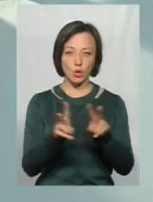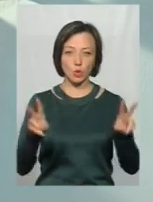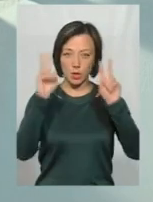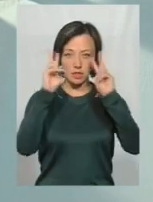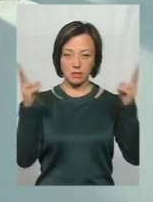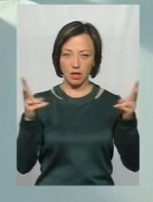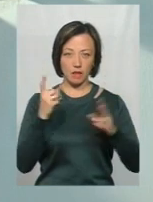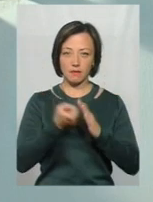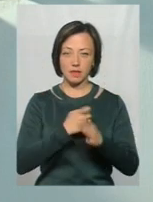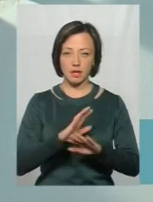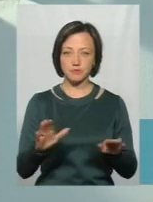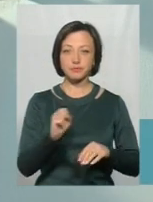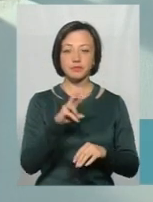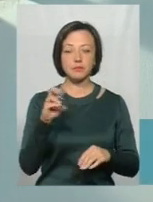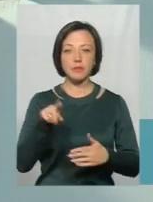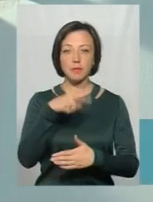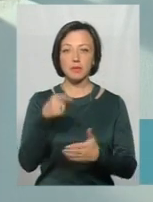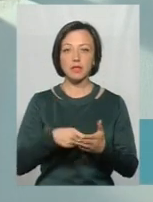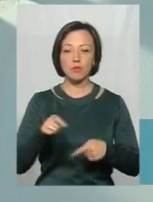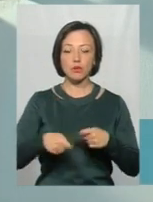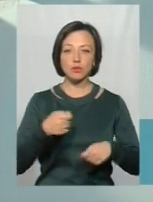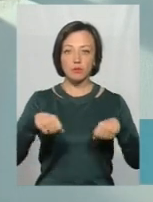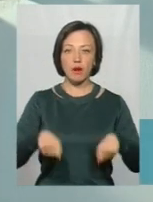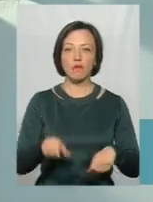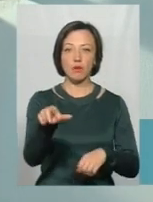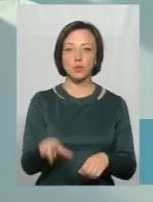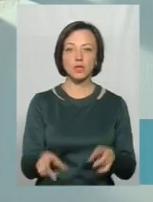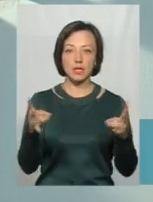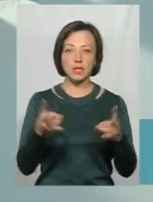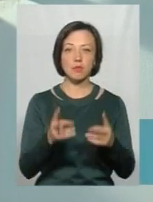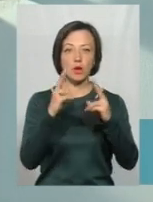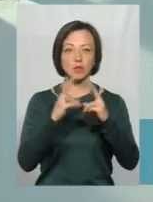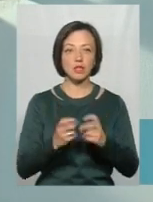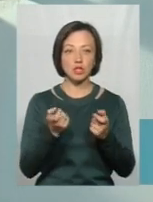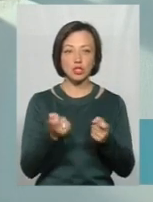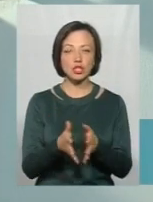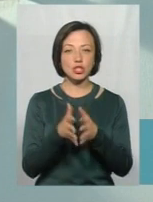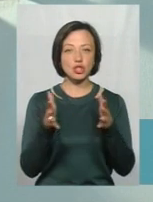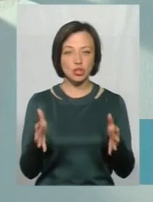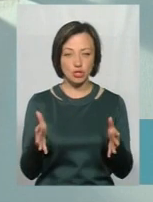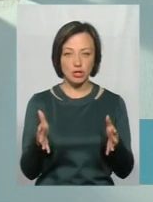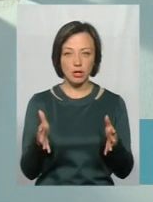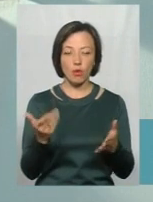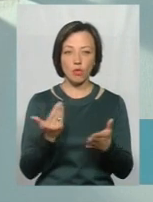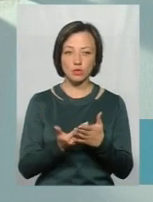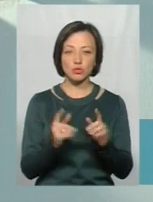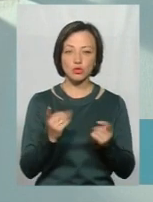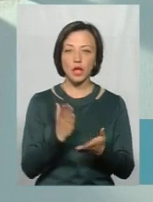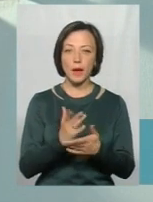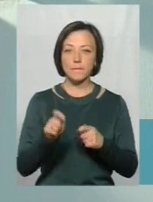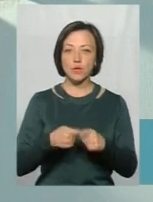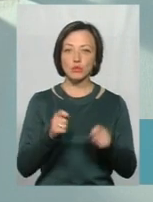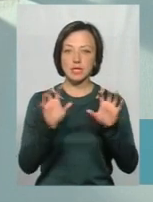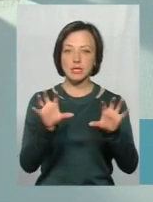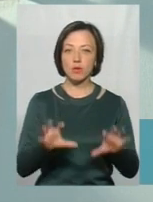не знає, не взнає. Але питання порушення прав людини треба розглядати трішки ширше. Ось, тому що є порушення